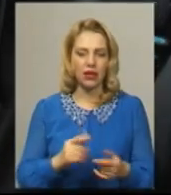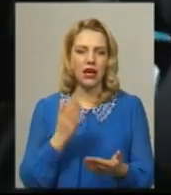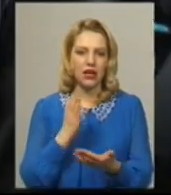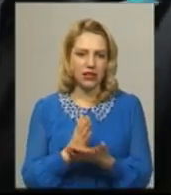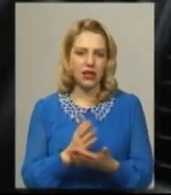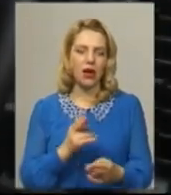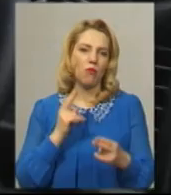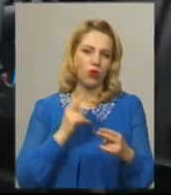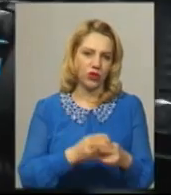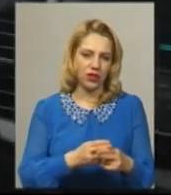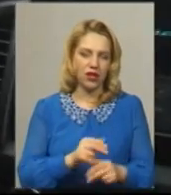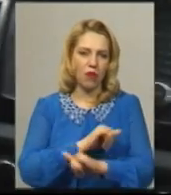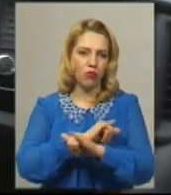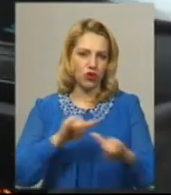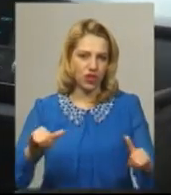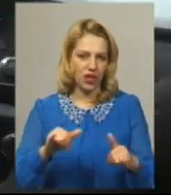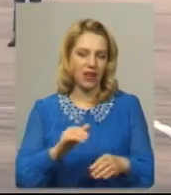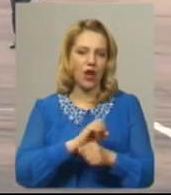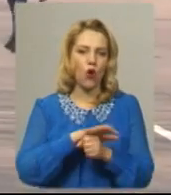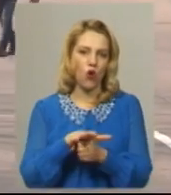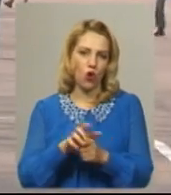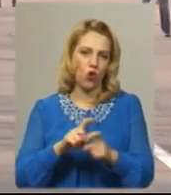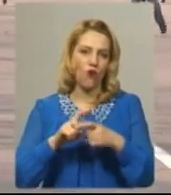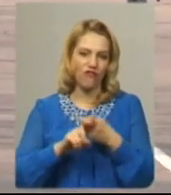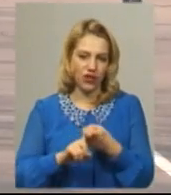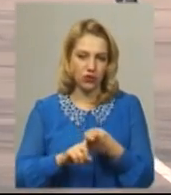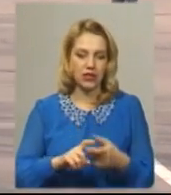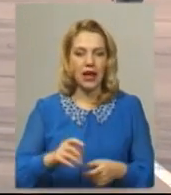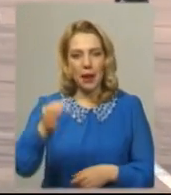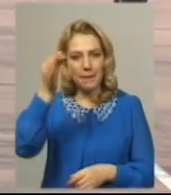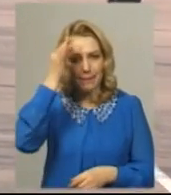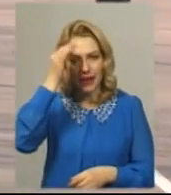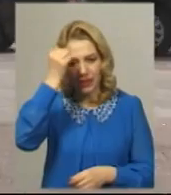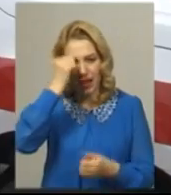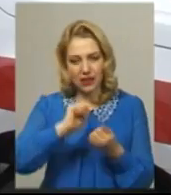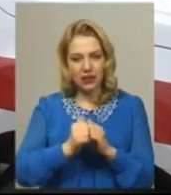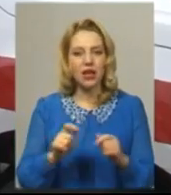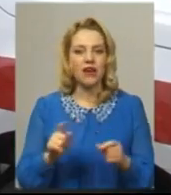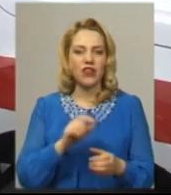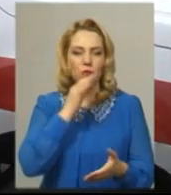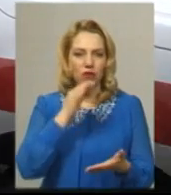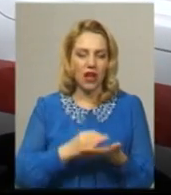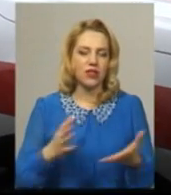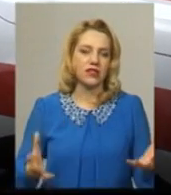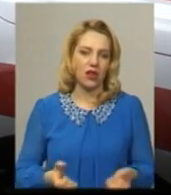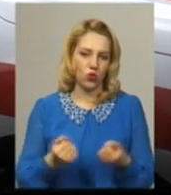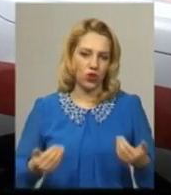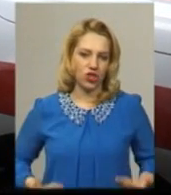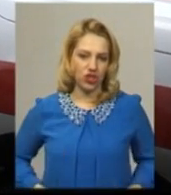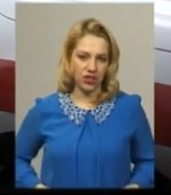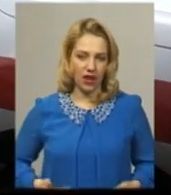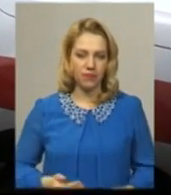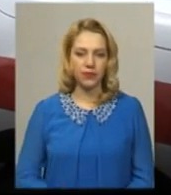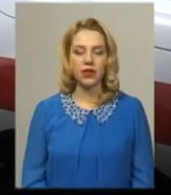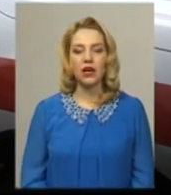коронавірусної інфекції. Пам'ятайте, відповідальність рятує життя. 20 березня рятувальниками Хмельниччини